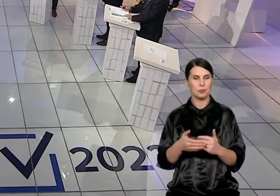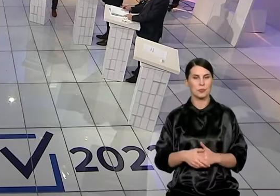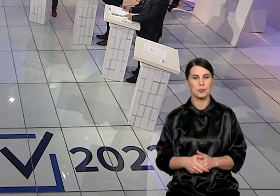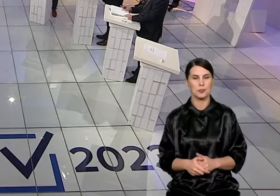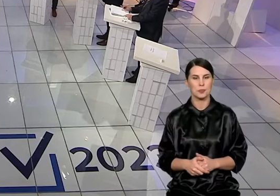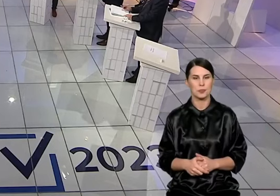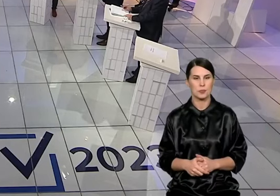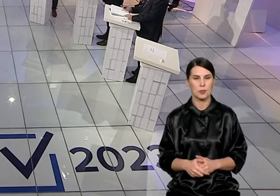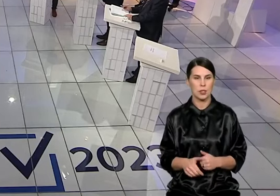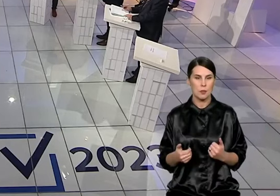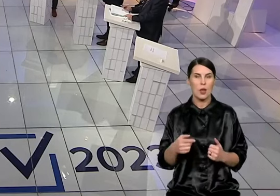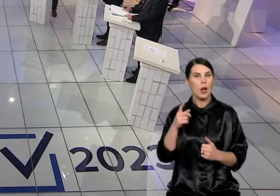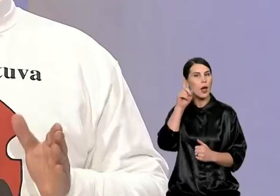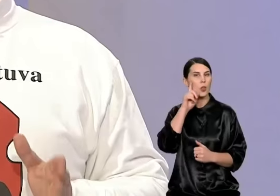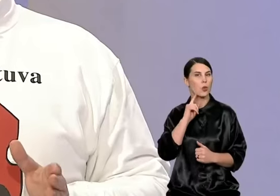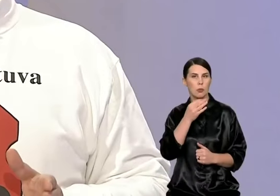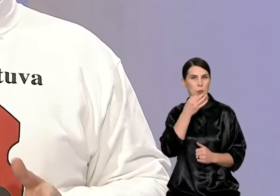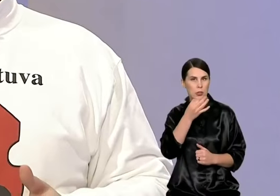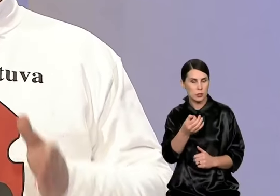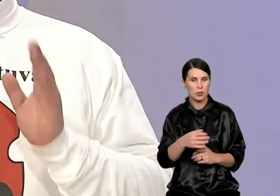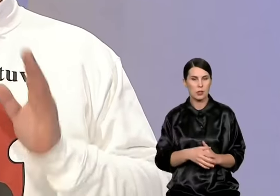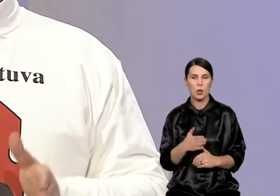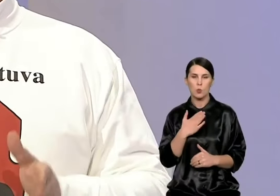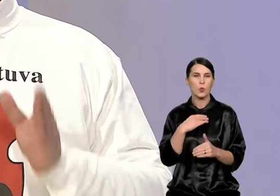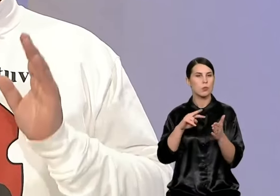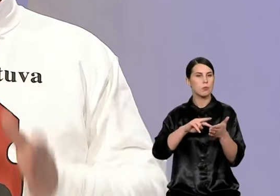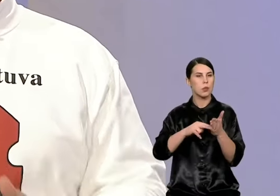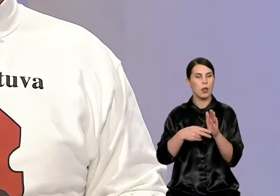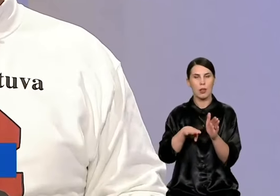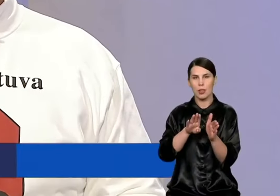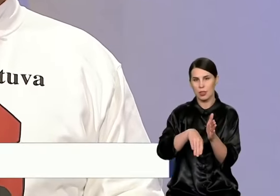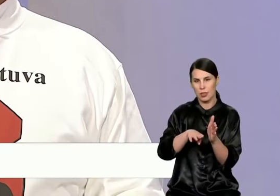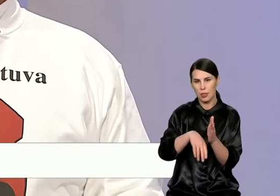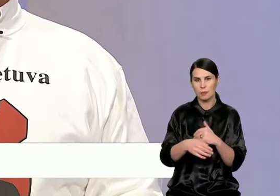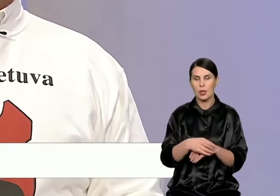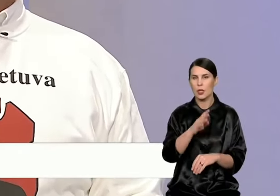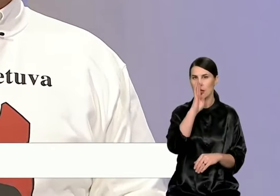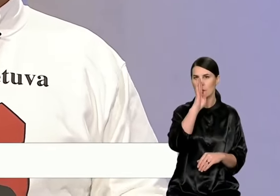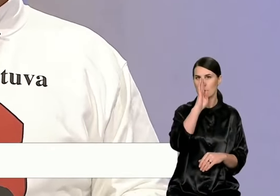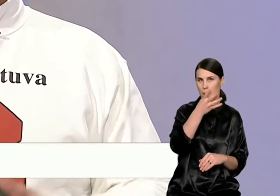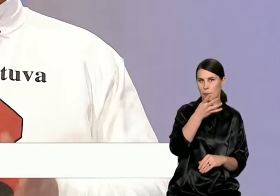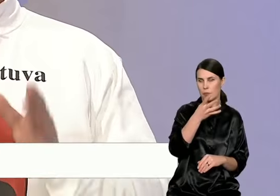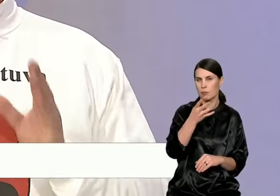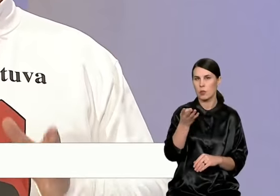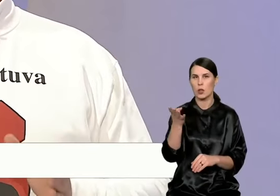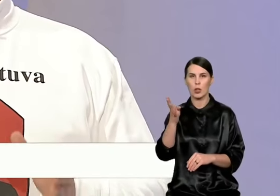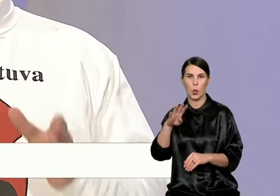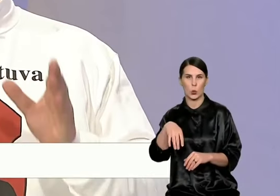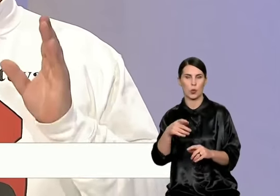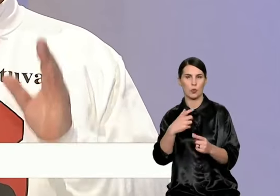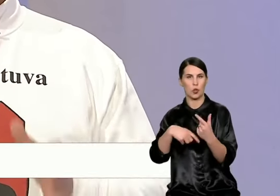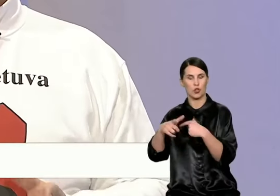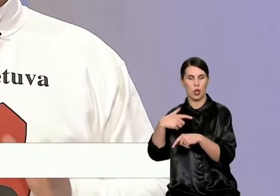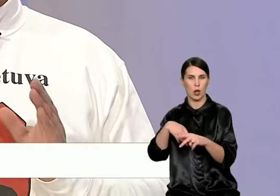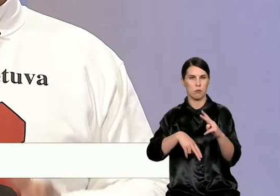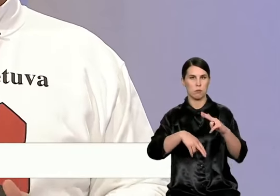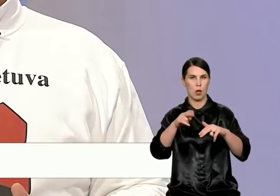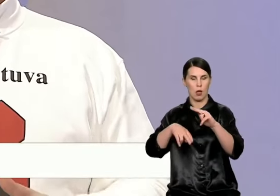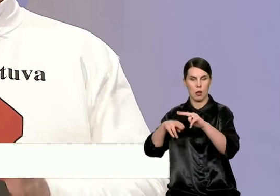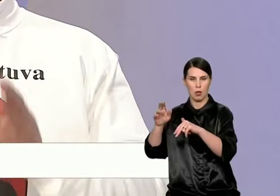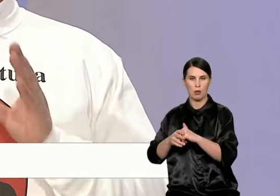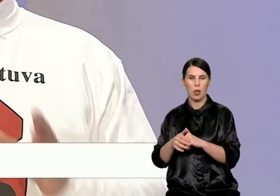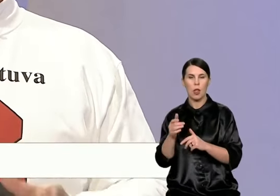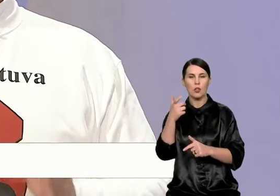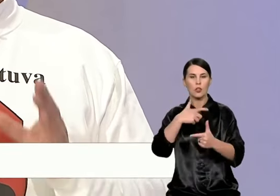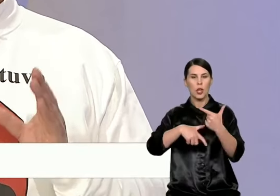Taip, tai ką norėčiau pasakyti? Mūsų planas labai paprastas. Keturi metai, keturi darželiai. Kitas dalykas... Tai čia mažiau negu jie, kad... ...socialinė